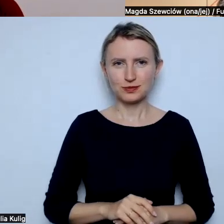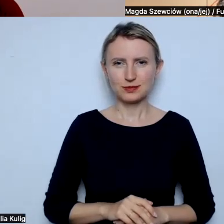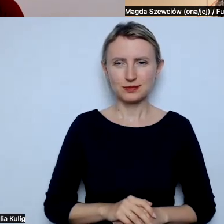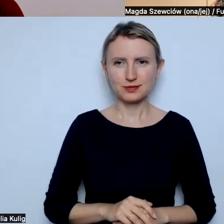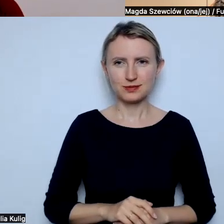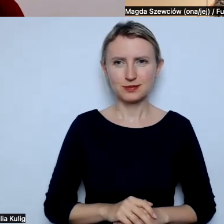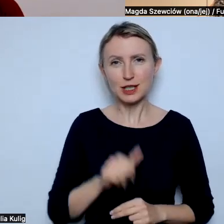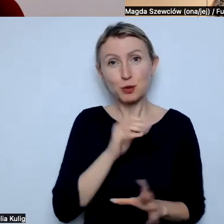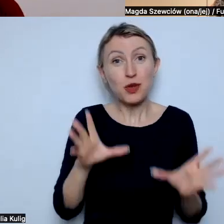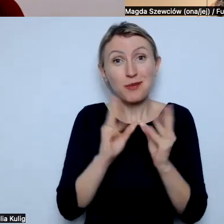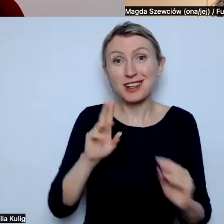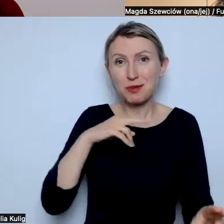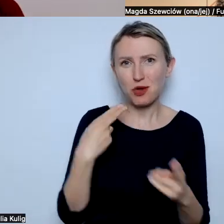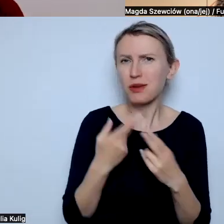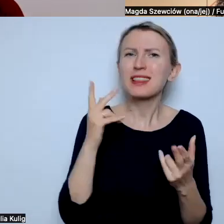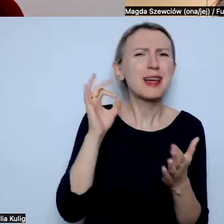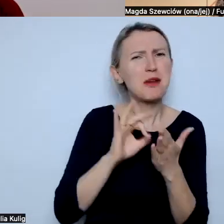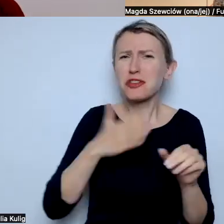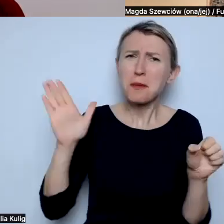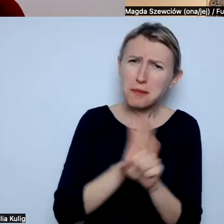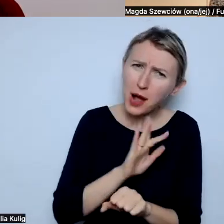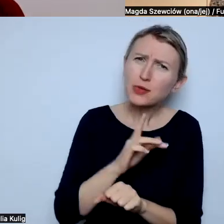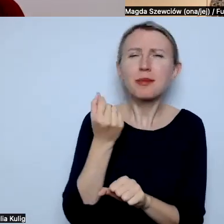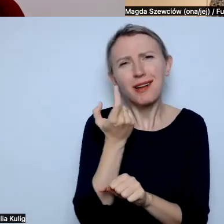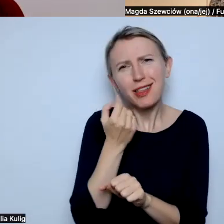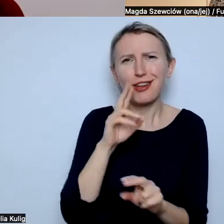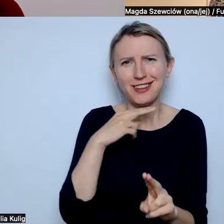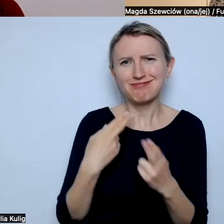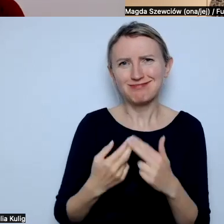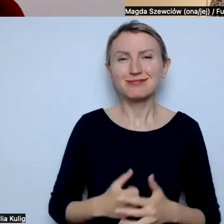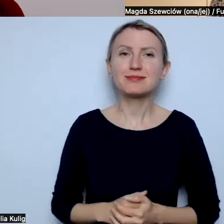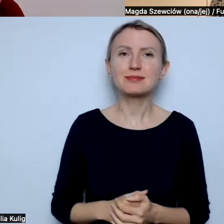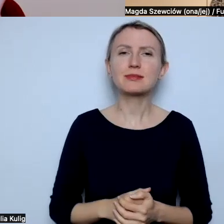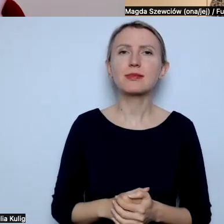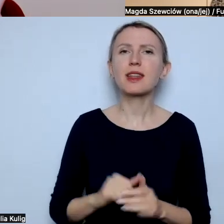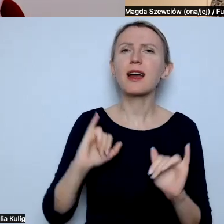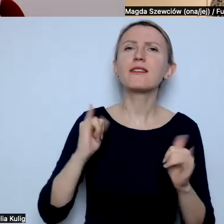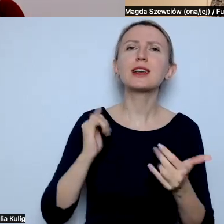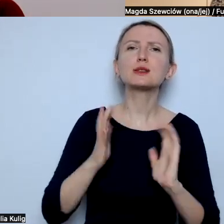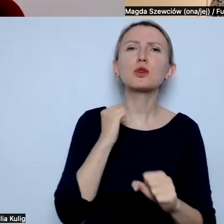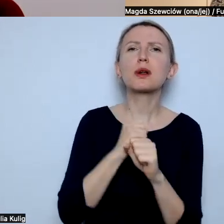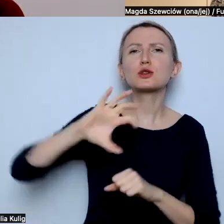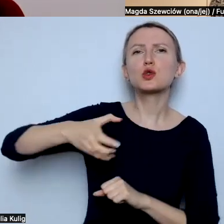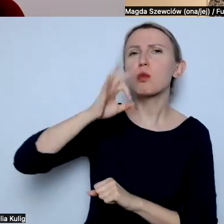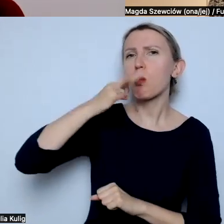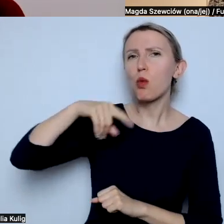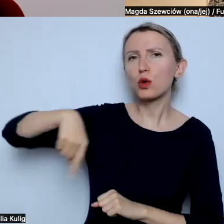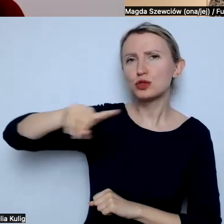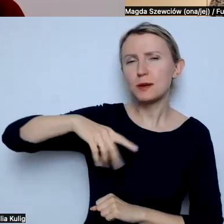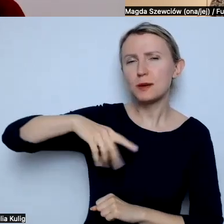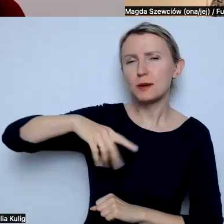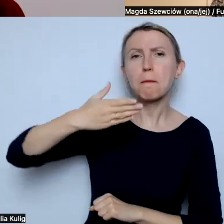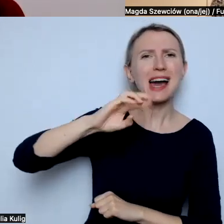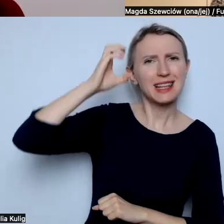pewnie niewyczerpującą, ale chociaż troszkę satysfakcjonującą. Czyli jak pracować z grupą młodzieży? To jest pytanie Marty. Jak